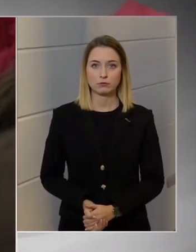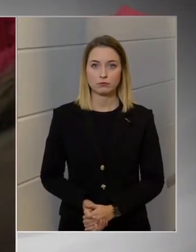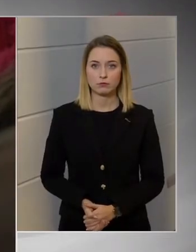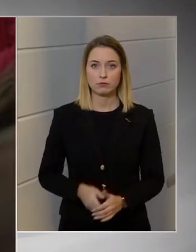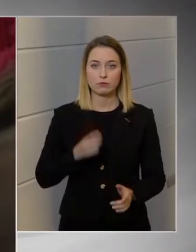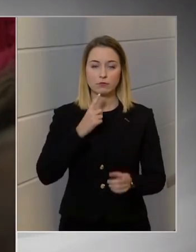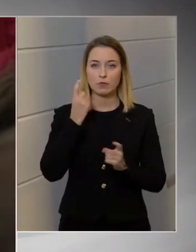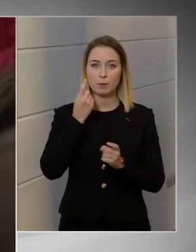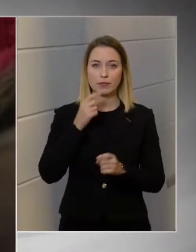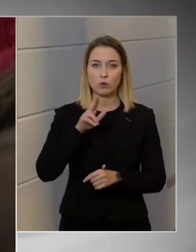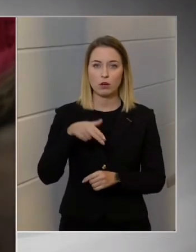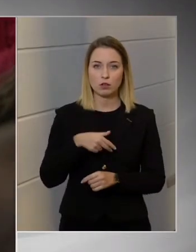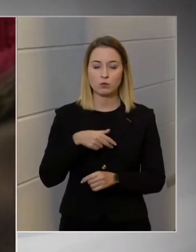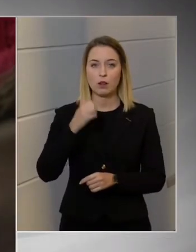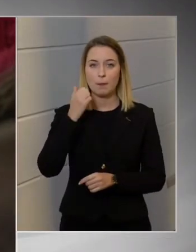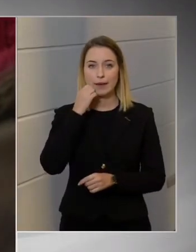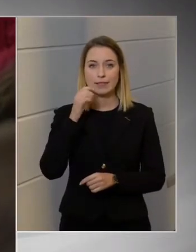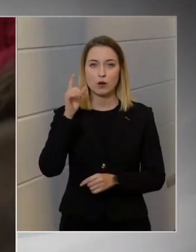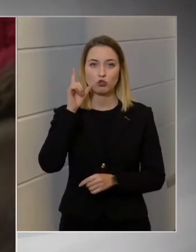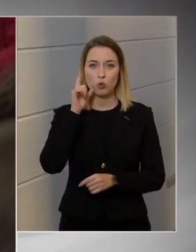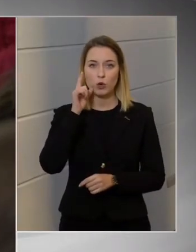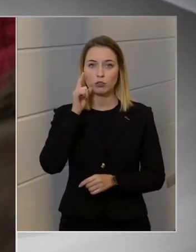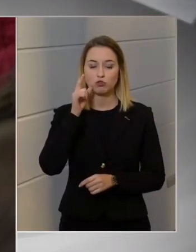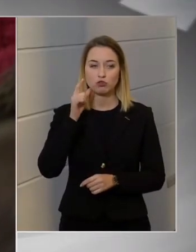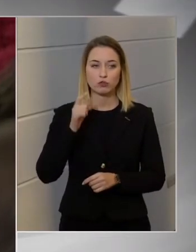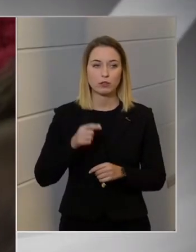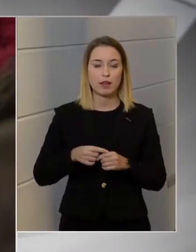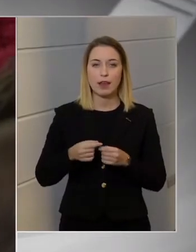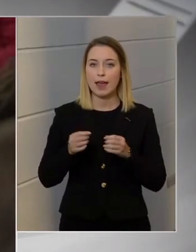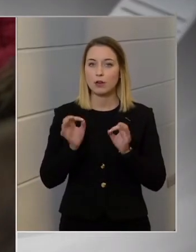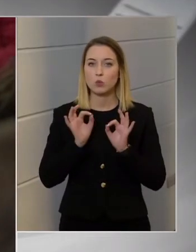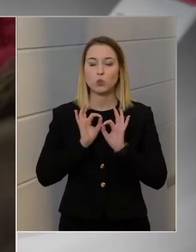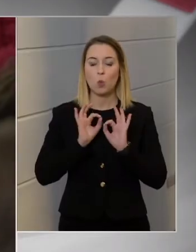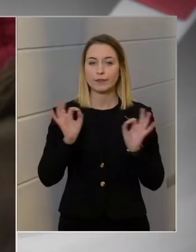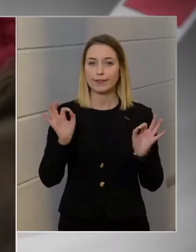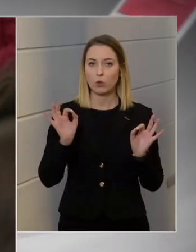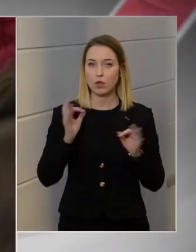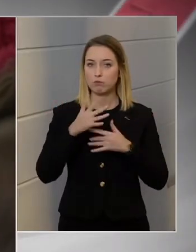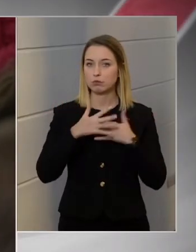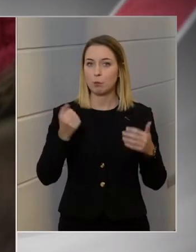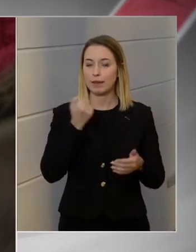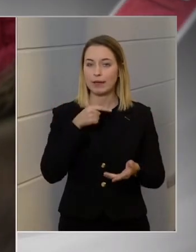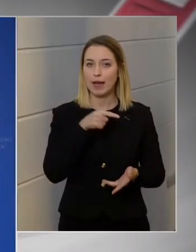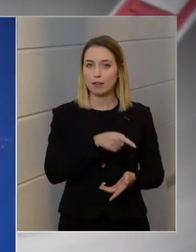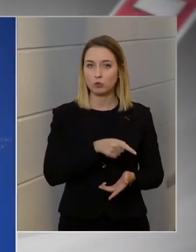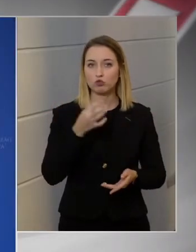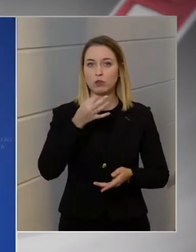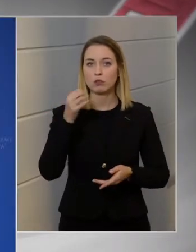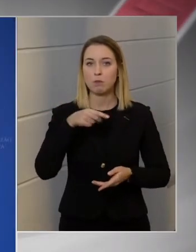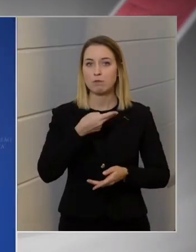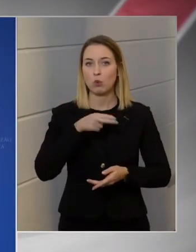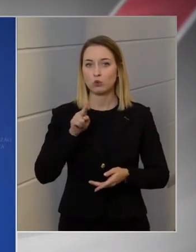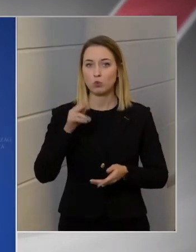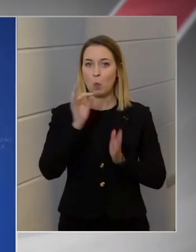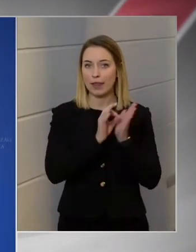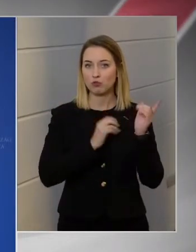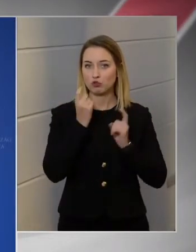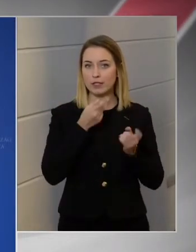Mit gondol arról, hogy Mészáros Lőrinc a legjótékonyabb milliárdos? a napi.hu listája szerint.